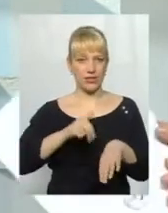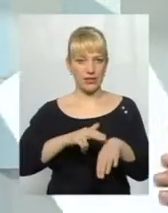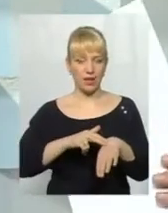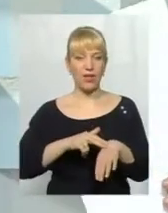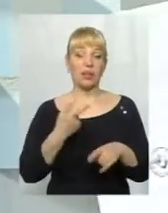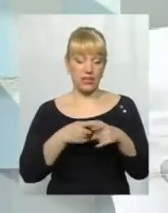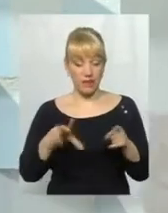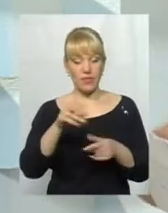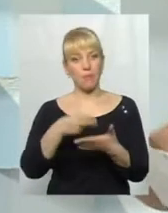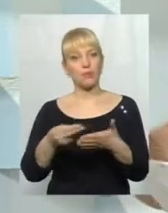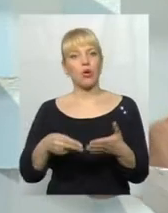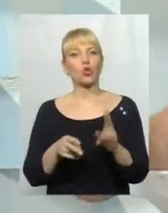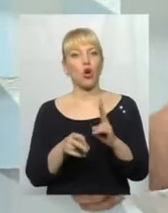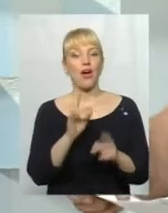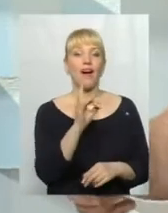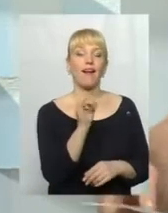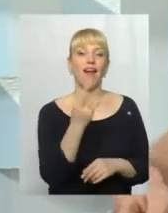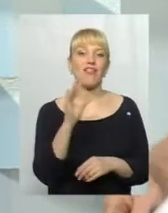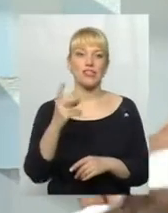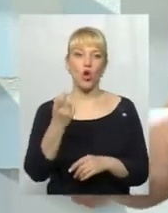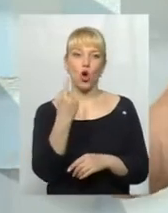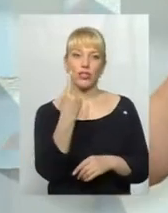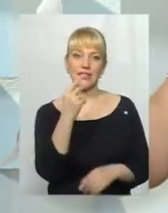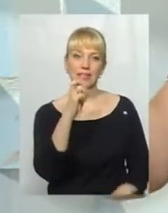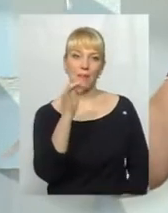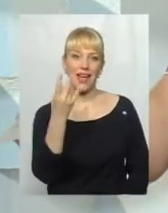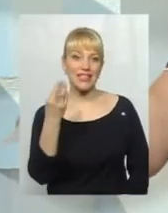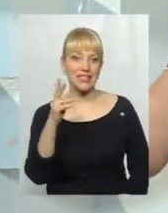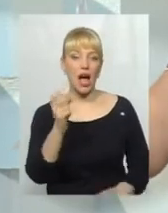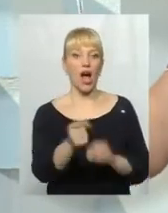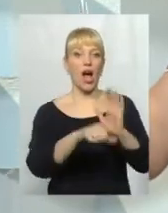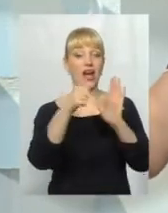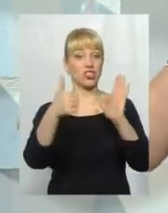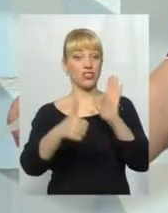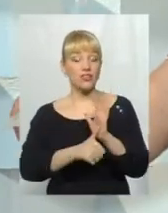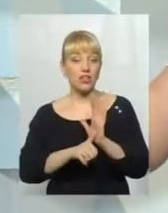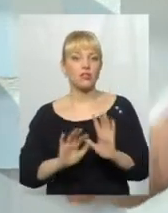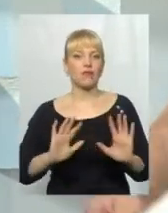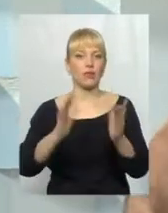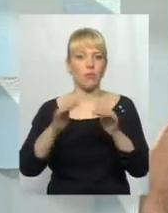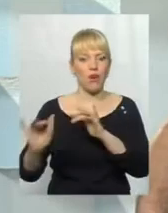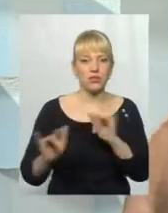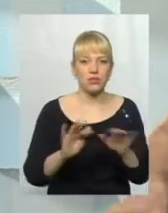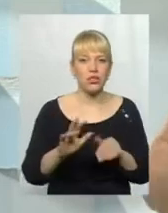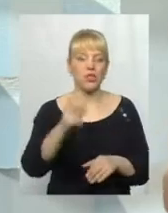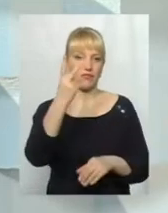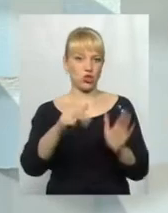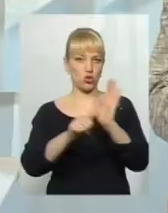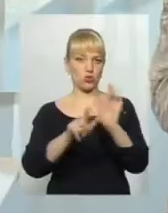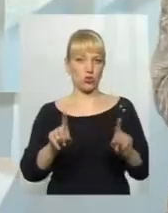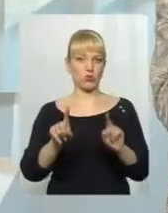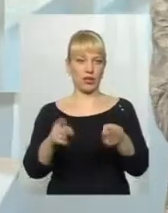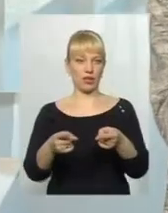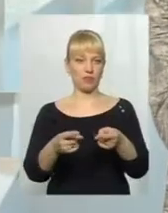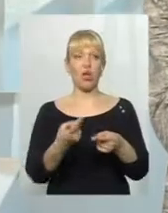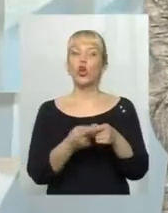Тобто і це підписав Кравець, і це 11 березня. А 16-го відбуваються дії, і 26-го його затримують. Тобто, що це за